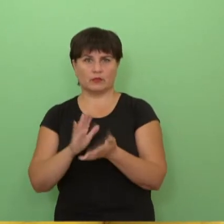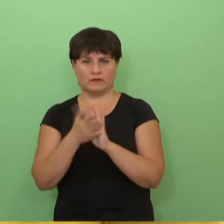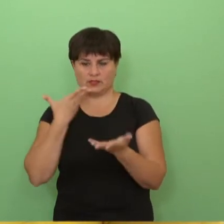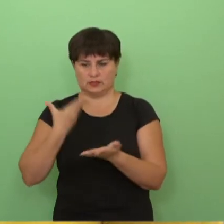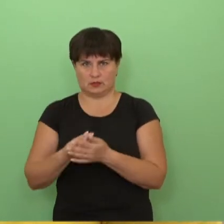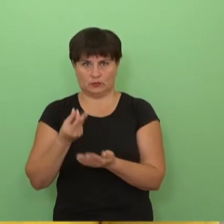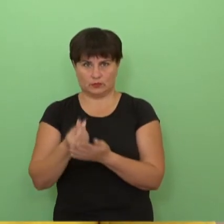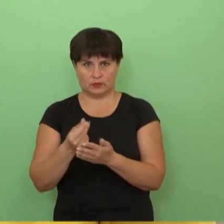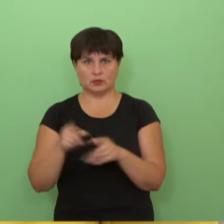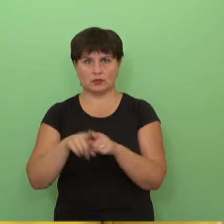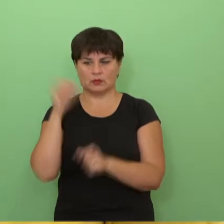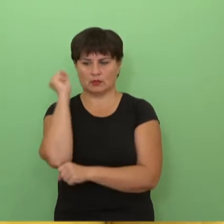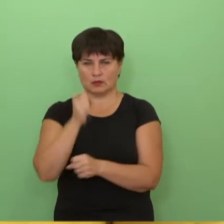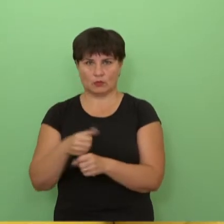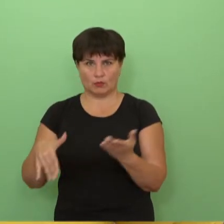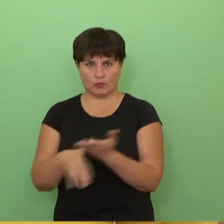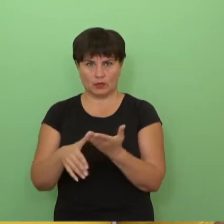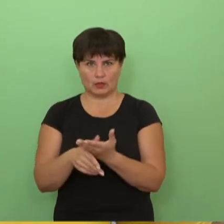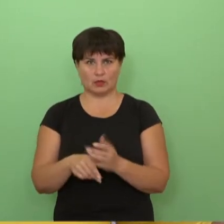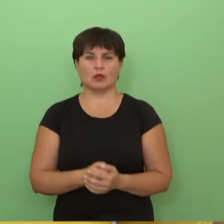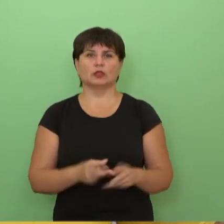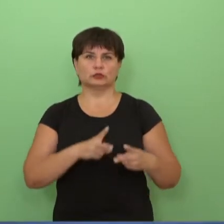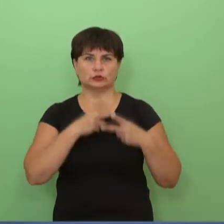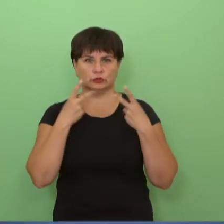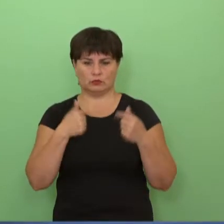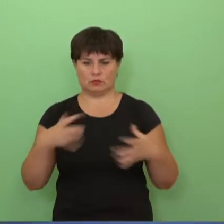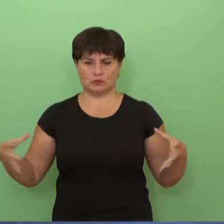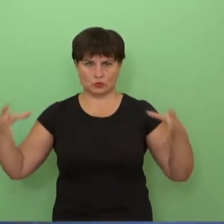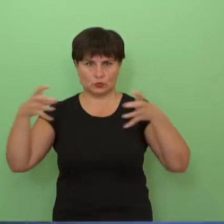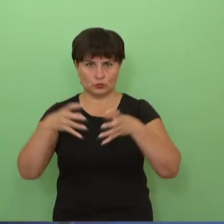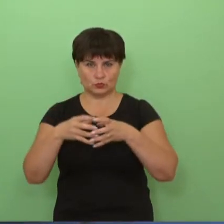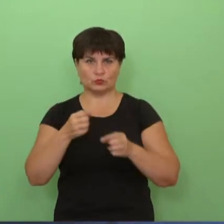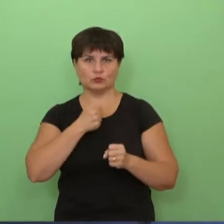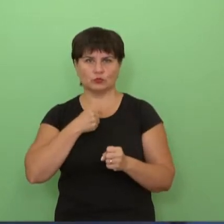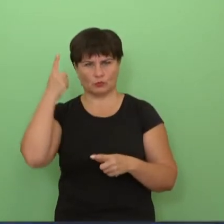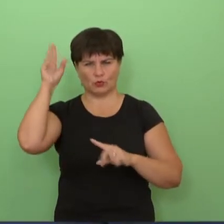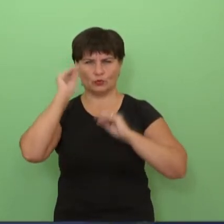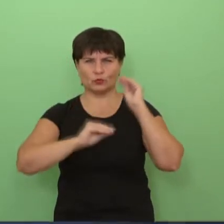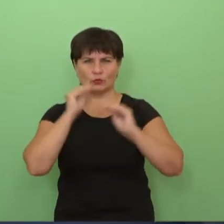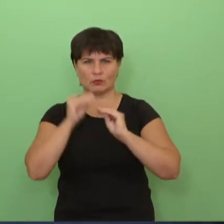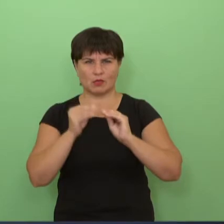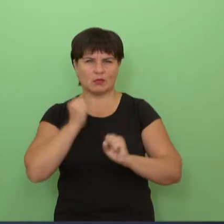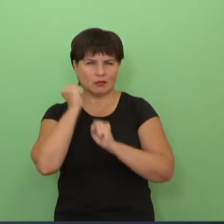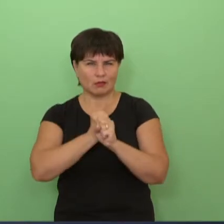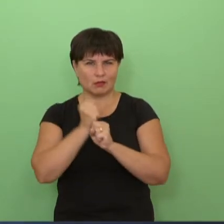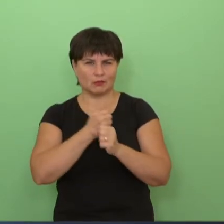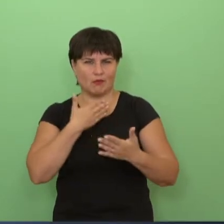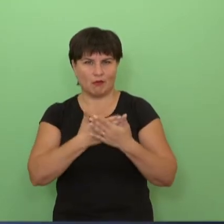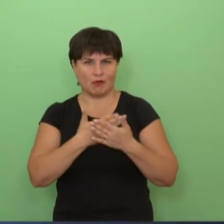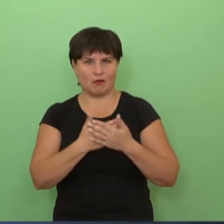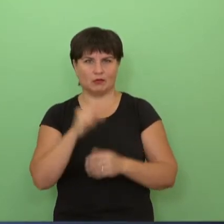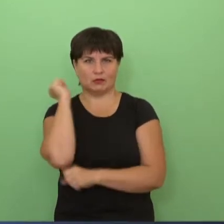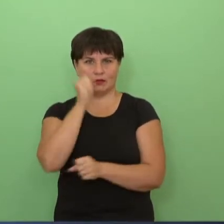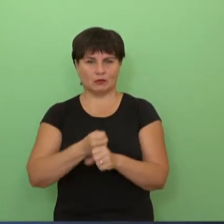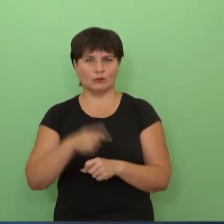darbuotojų. Ir labai noriu padėkoti mūsų pastatų priežiaus darbininkiai Jelenai, kurios rankomis išgražėjo tikrai ne